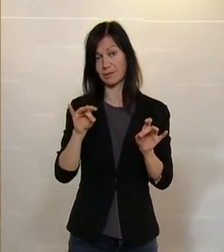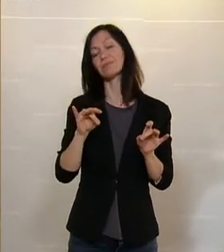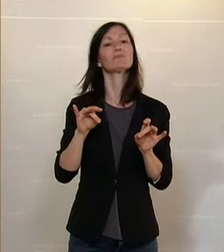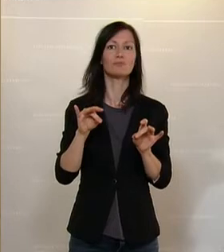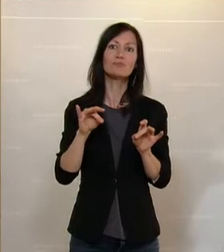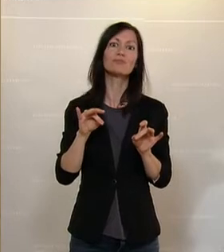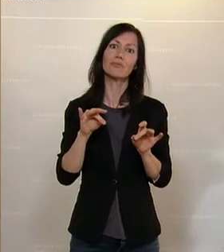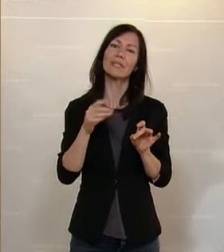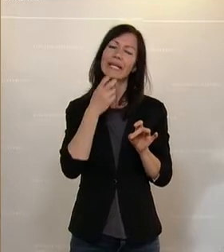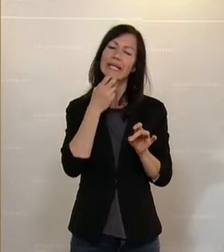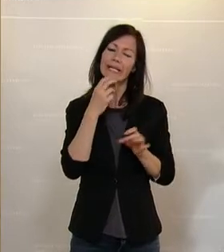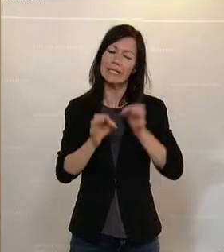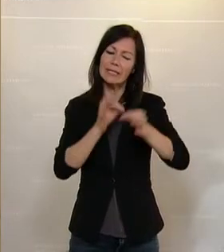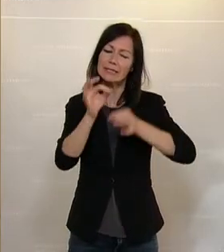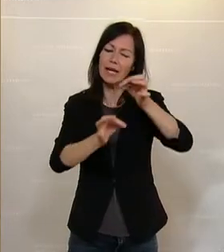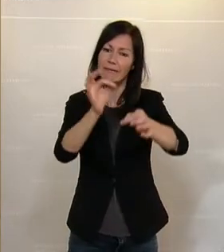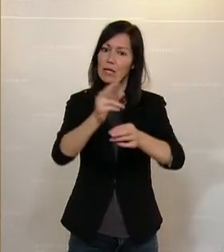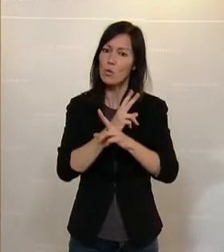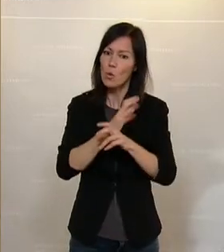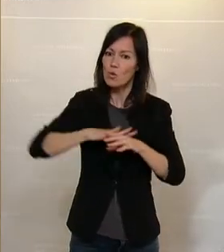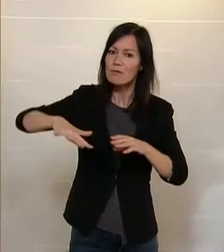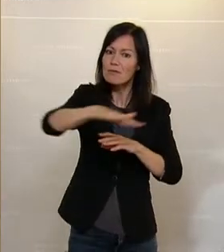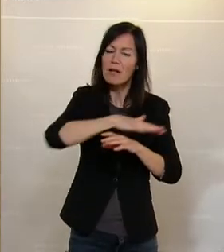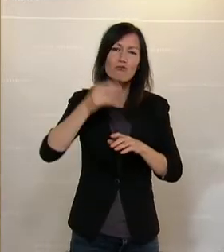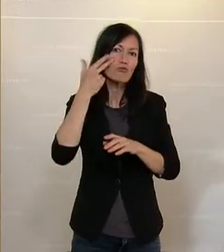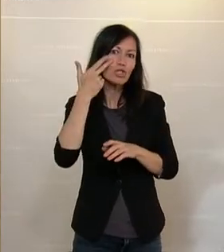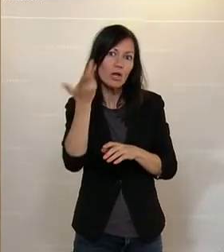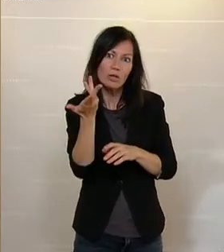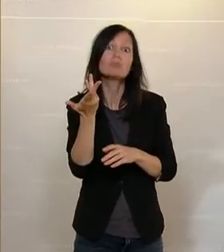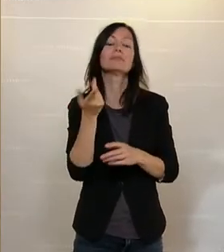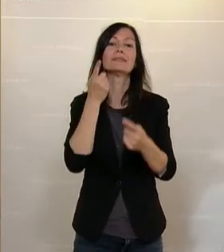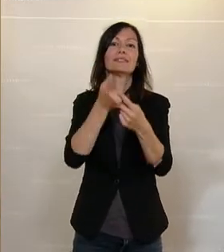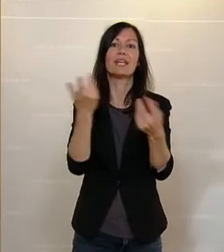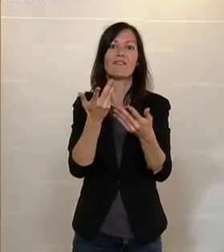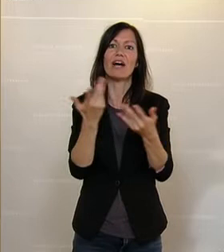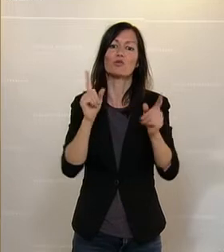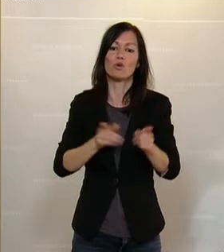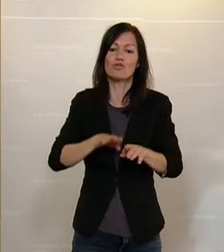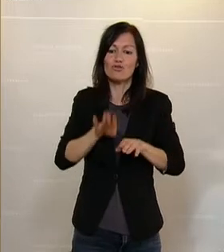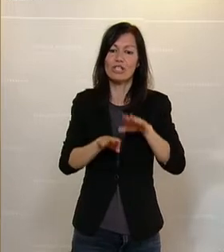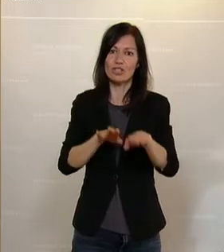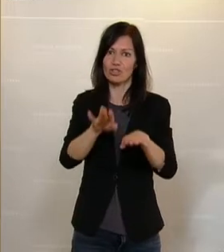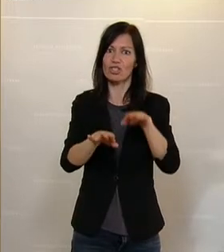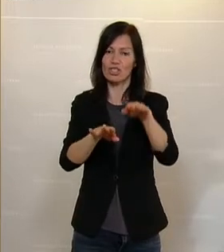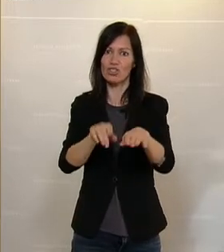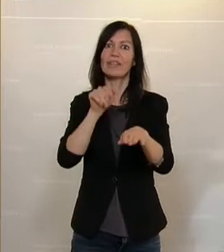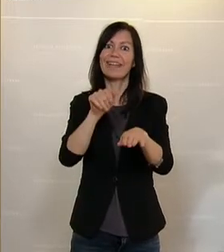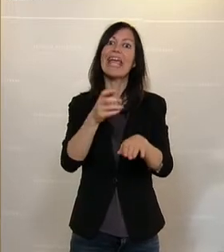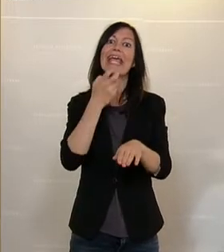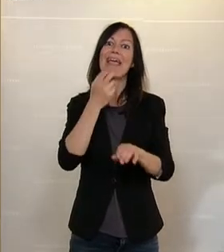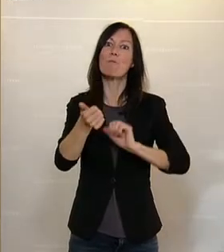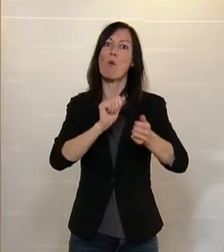Energiestrategie Österreichs bereits die schrittweise flächendeckende Einführung der E